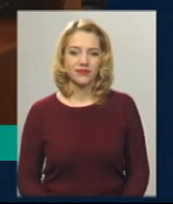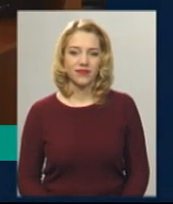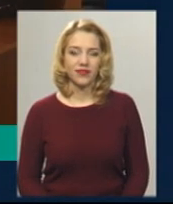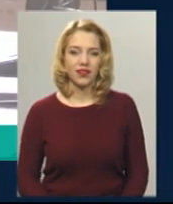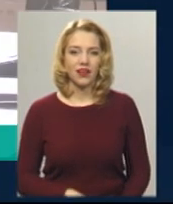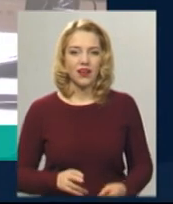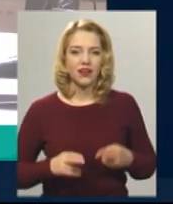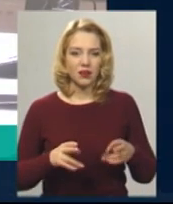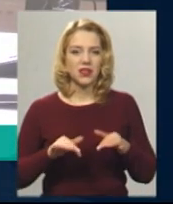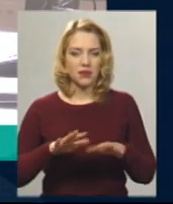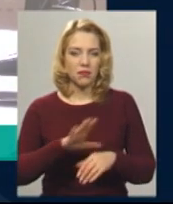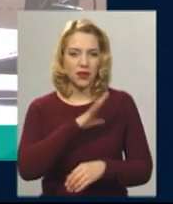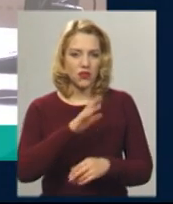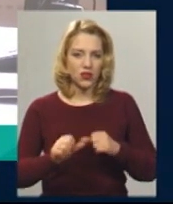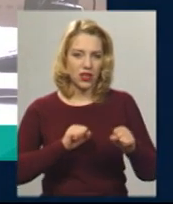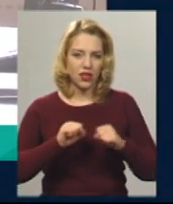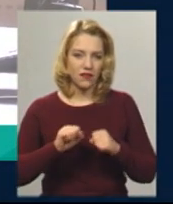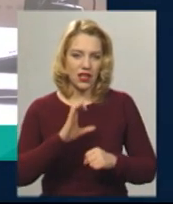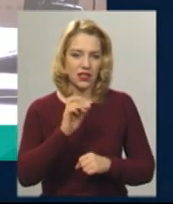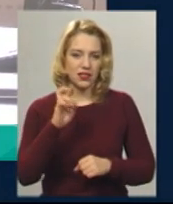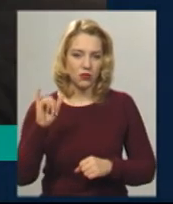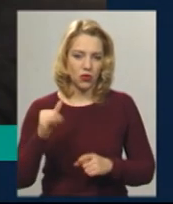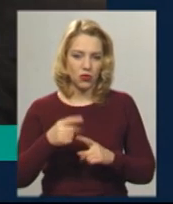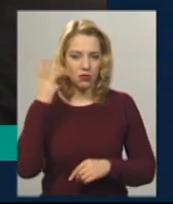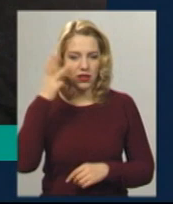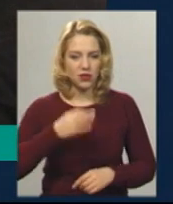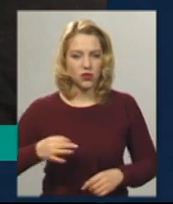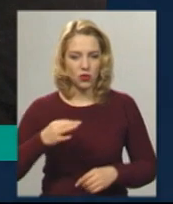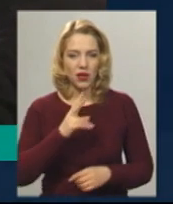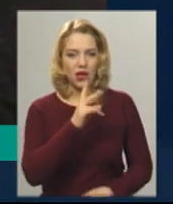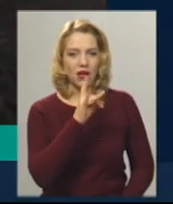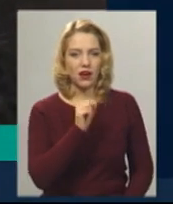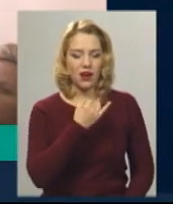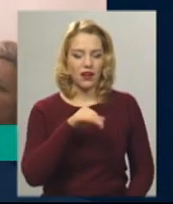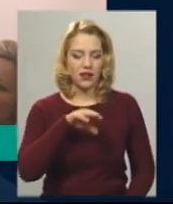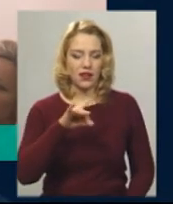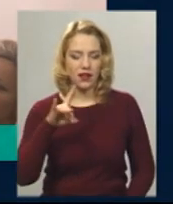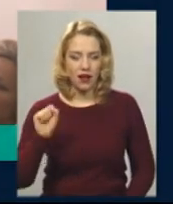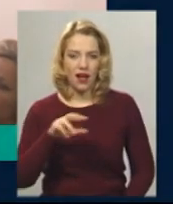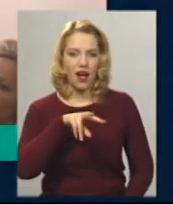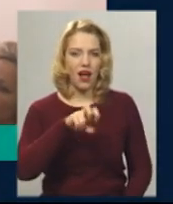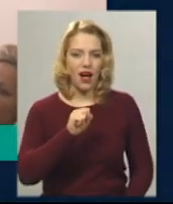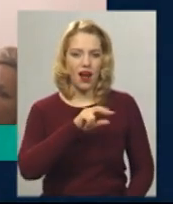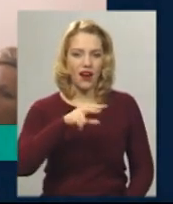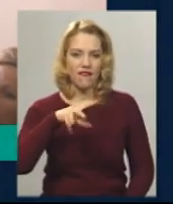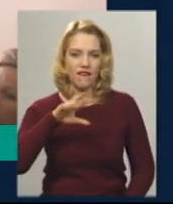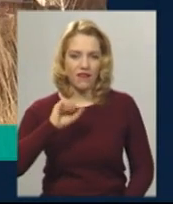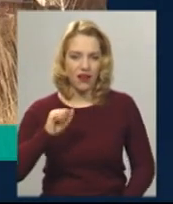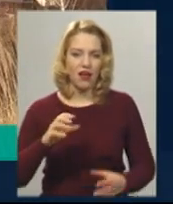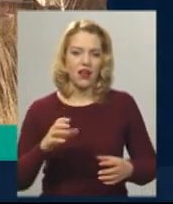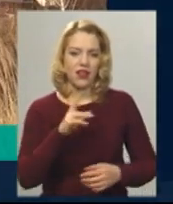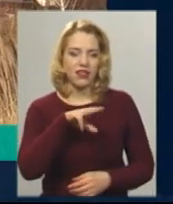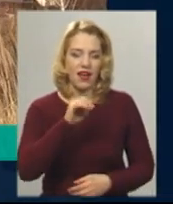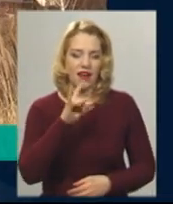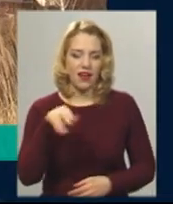Кримінальні справи колишнього керівника управління СБУ Хмельницької області Віктора Крайтора та Альфівця Віталія Тарадая об'єднали в одну.